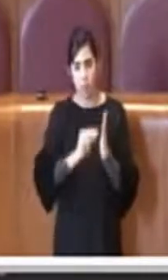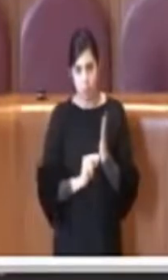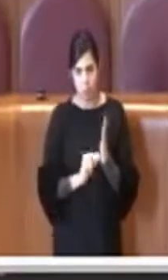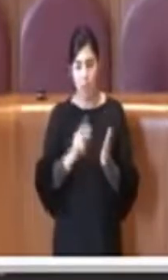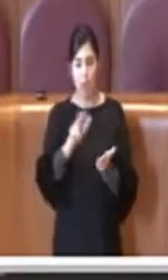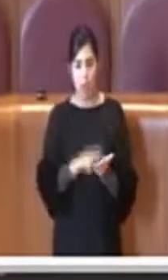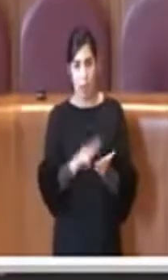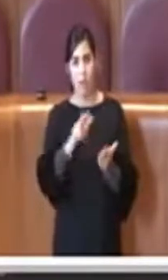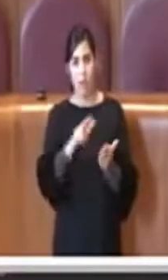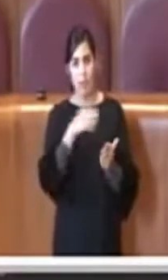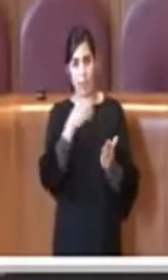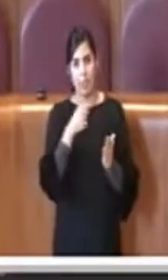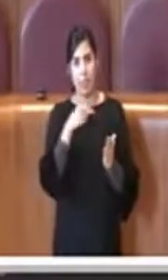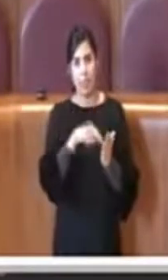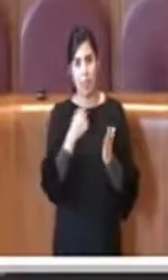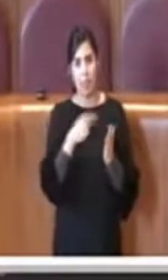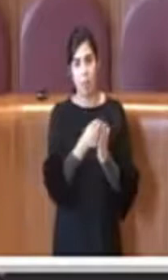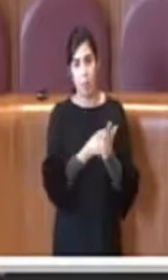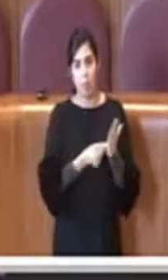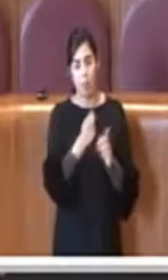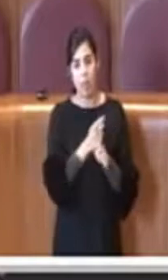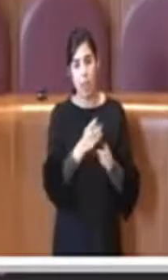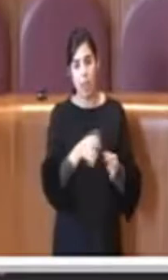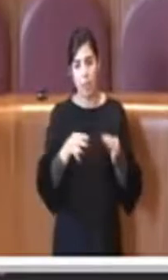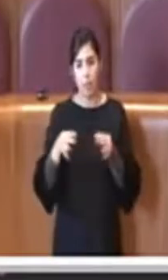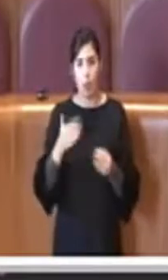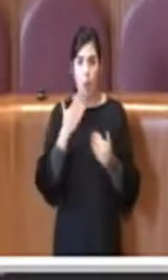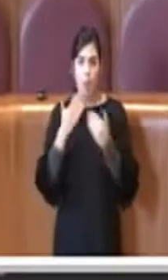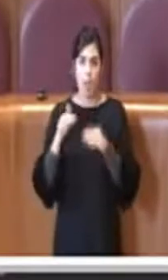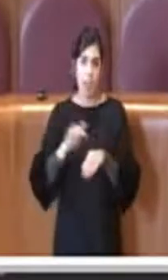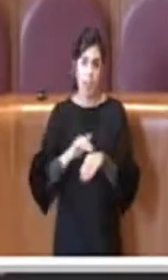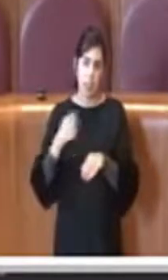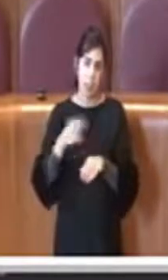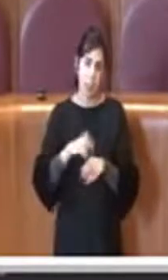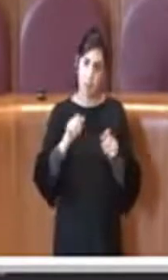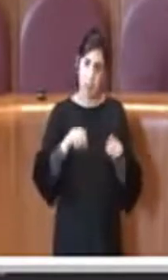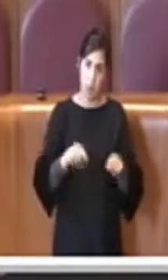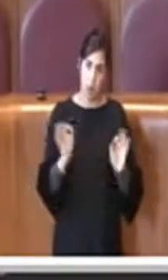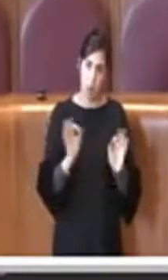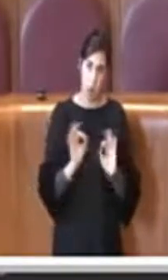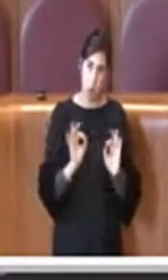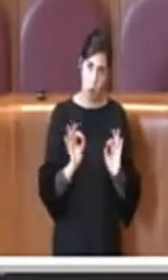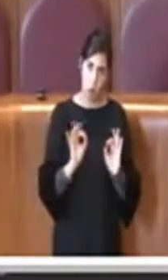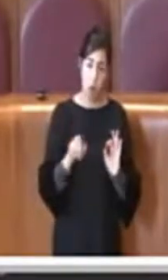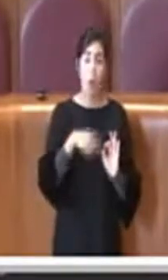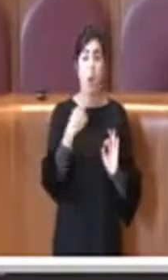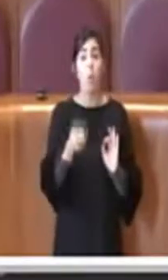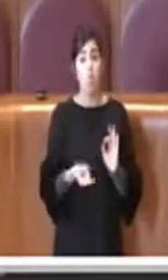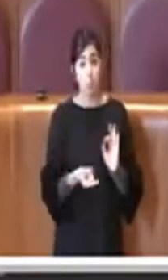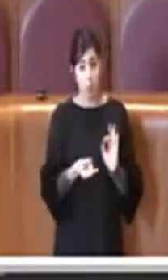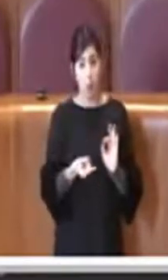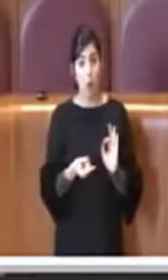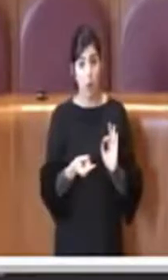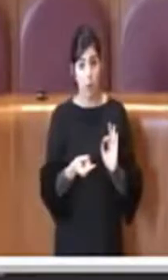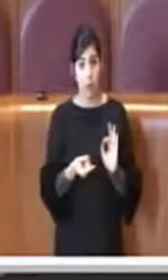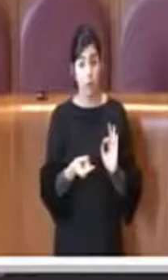dovrà passare in conferenza di servizi dovrà seguire tutto l'iter che ancora non è stato avviato e poi appunto